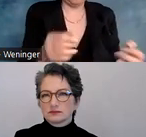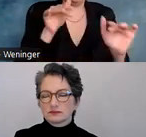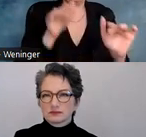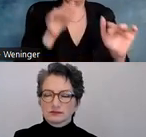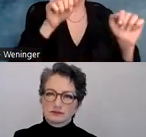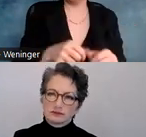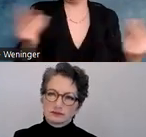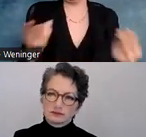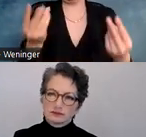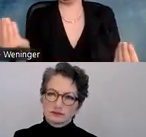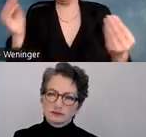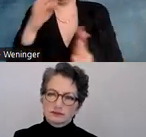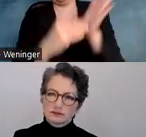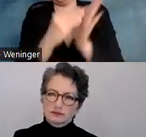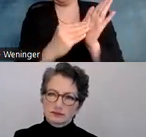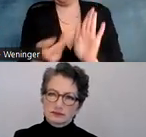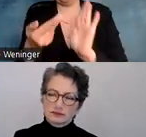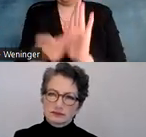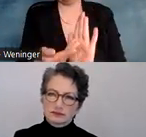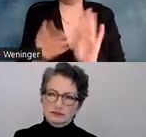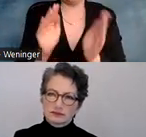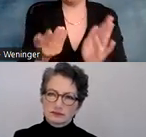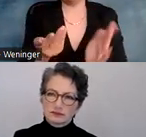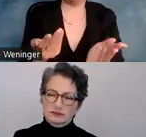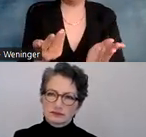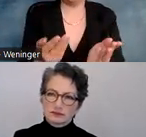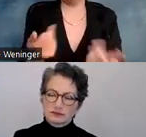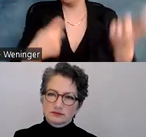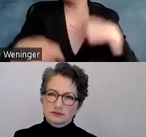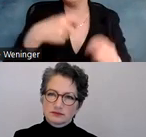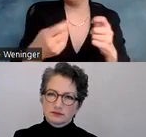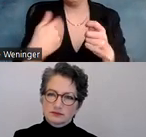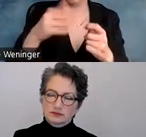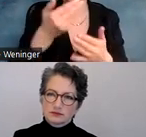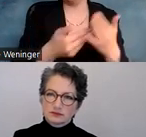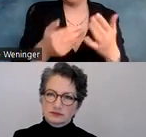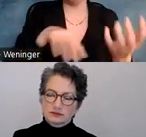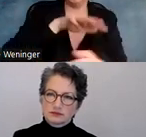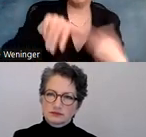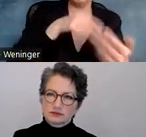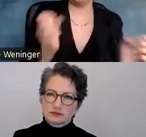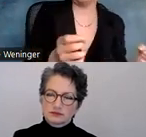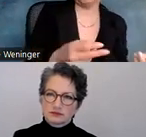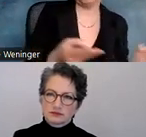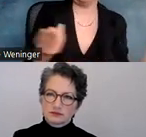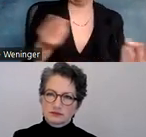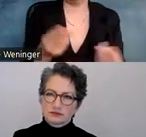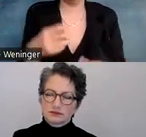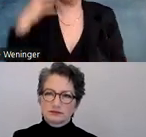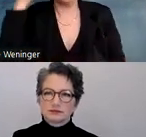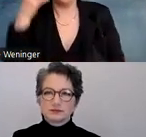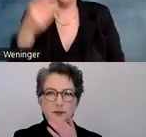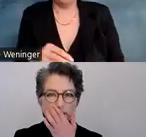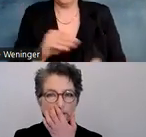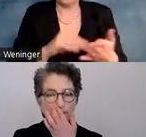auch als Transkript anbieten und man vielleicht noch so ein bisschen die Handlungen mit reinnehmen. Das wäre dann eine Mischung aus Untertitel und Audiodeskription.